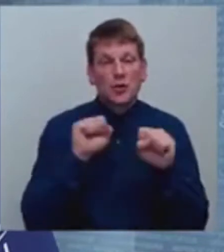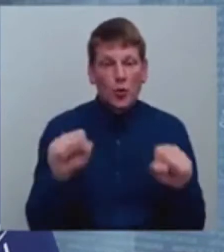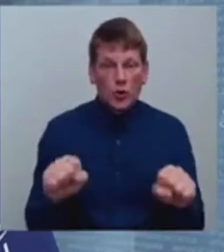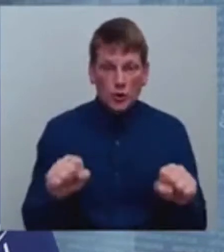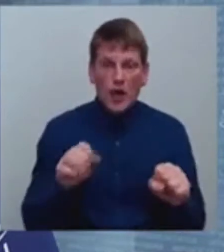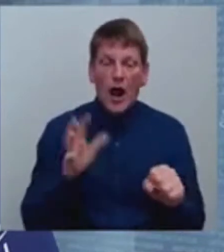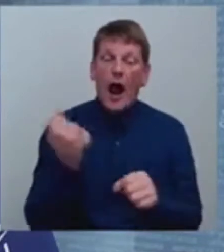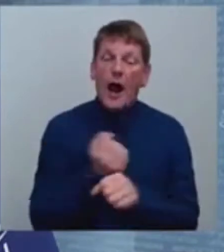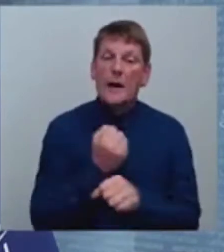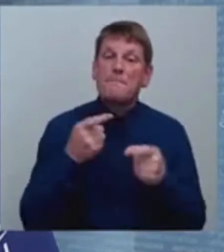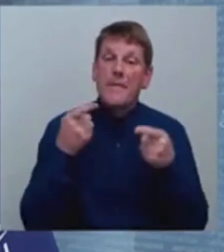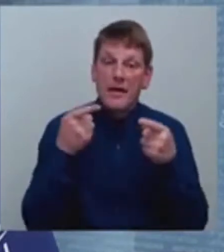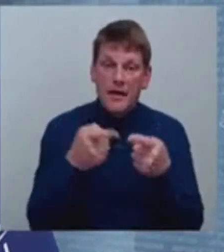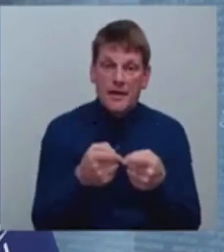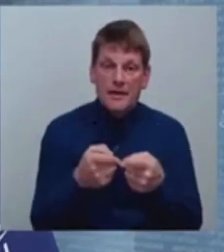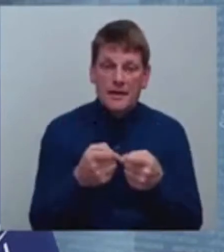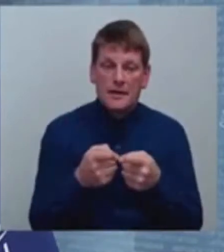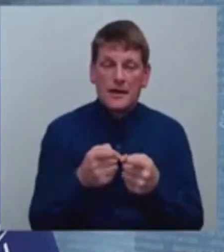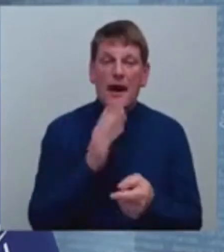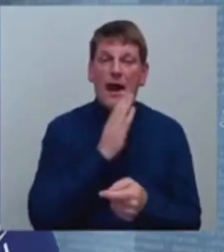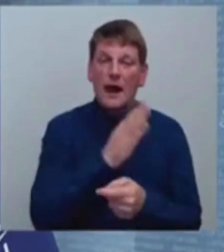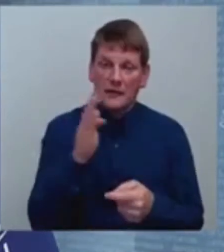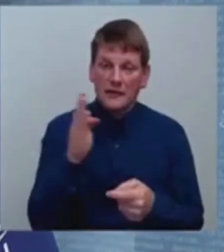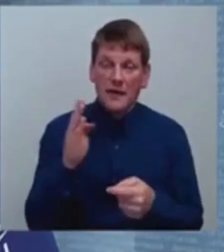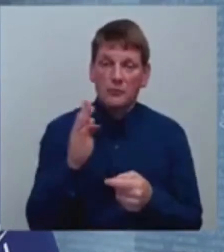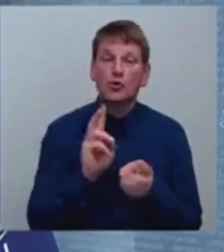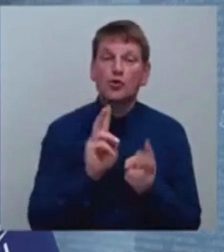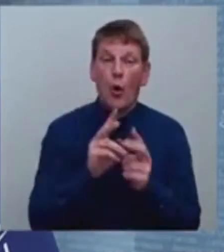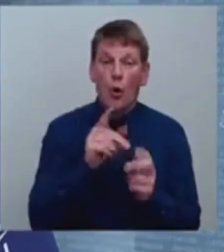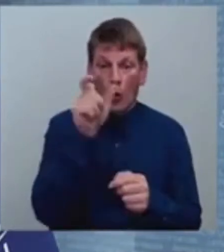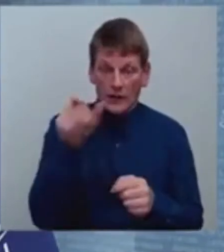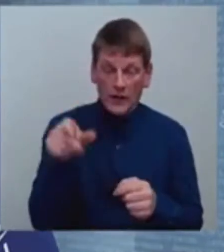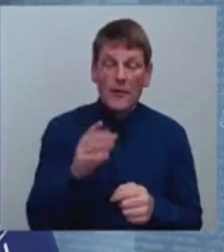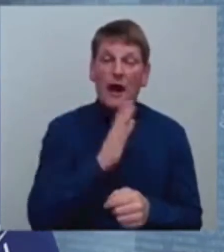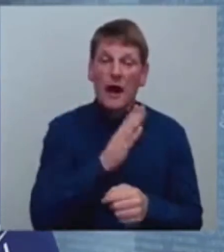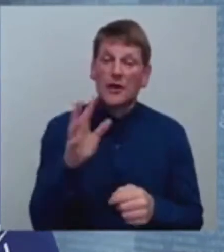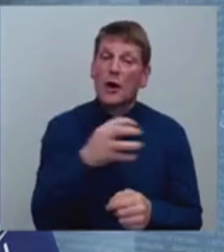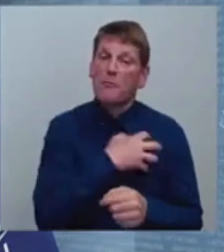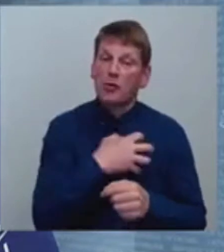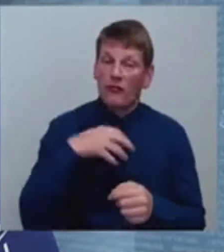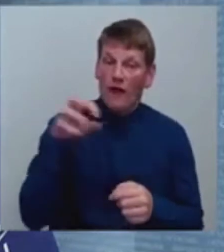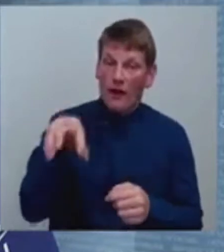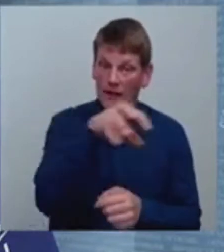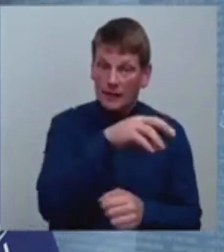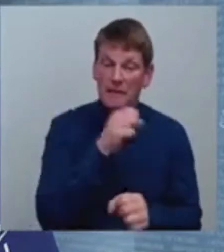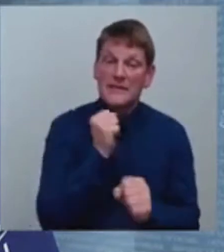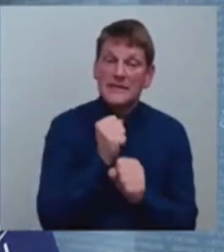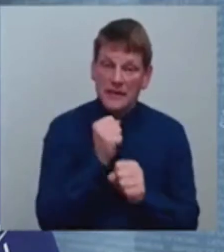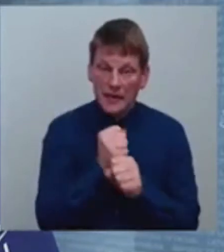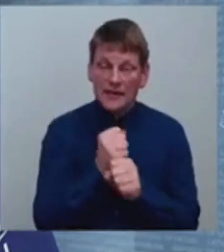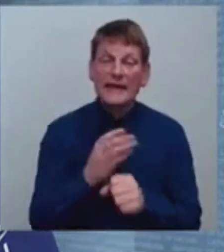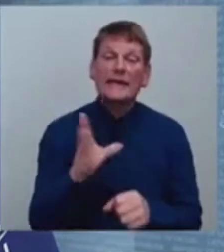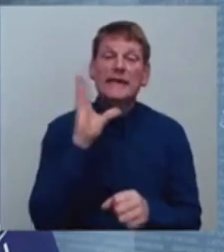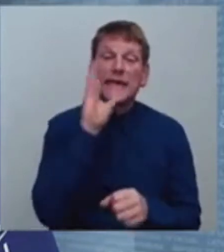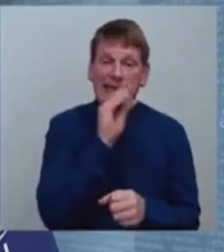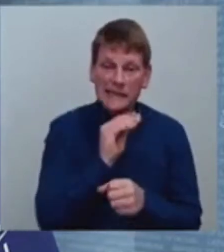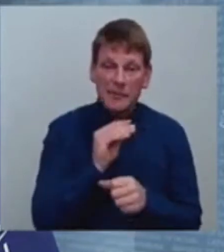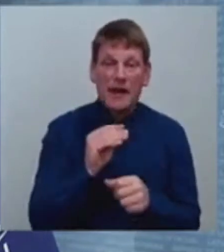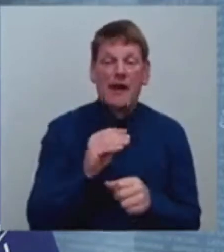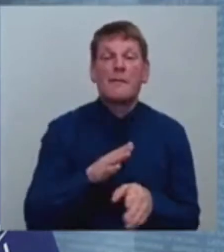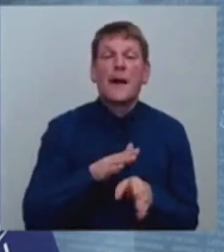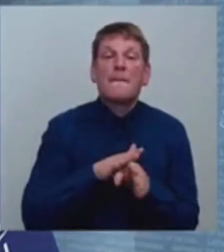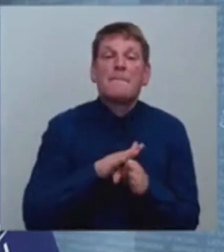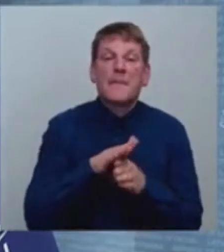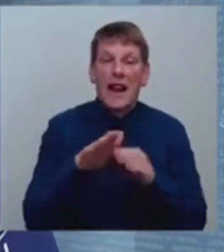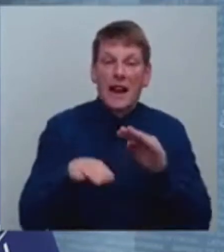ar mērķi katram skolotājiem, katrā pašvaldībā strādāt iespējami pilnāku